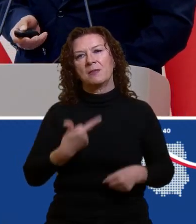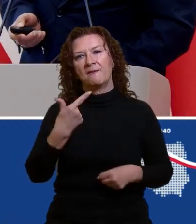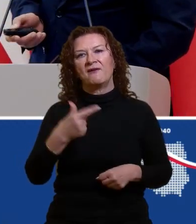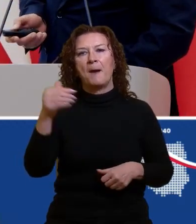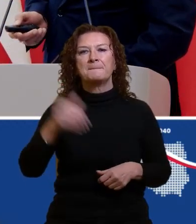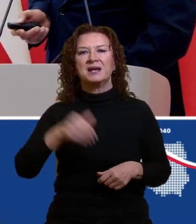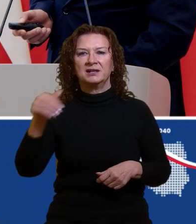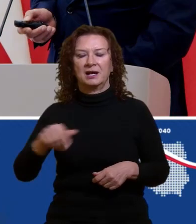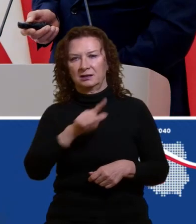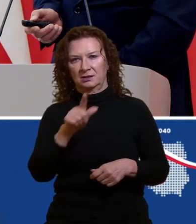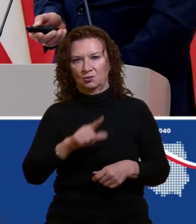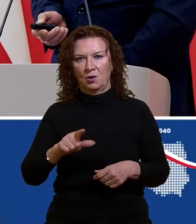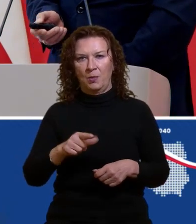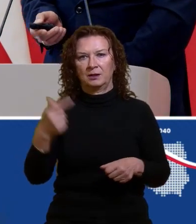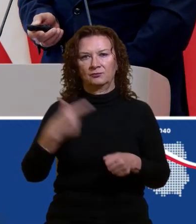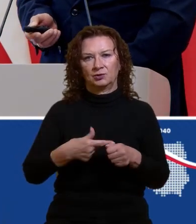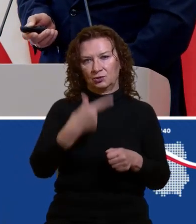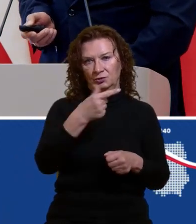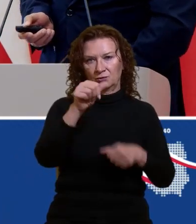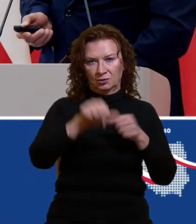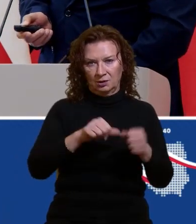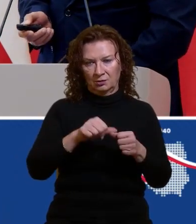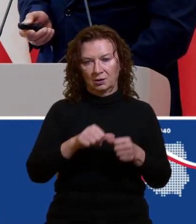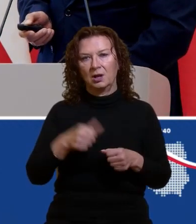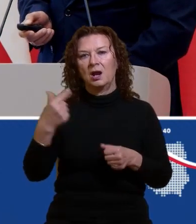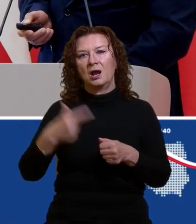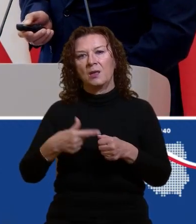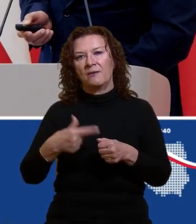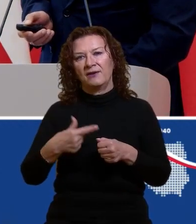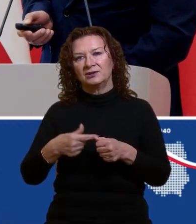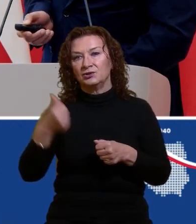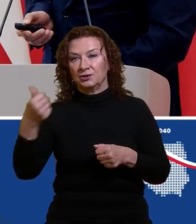2022 versus 7,6 za rok 2021.